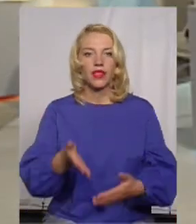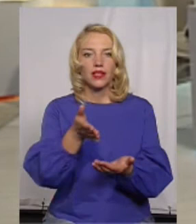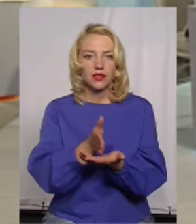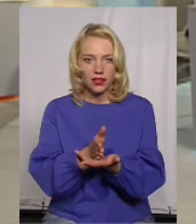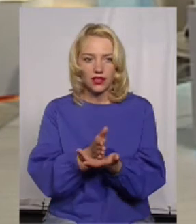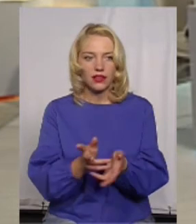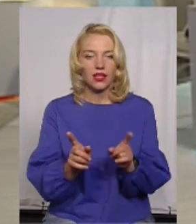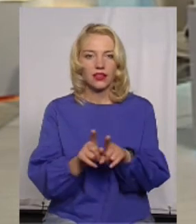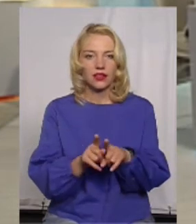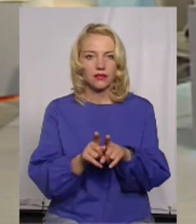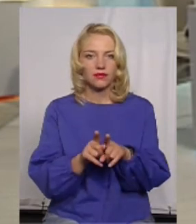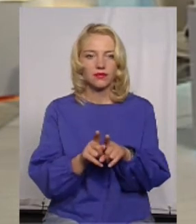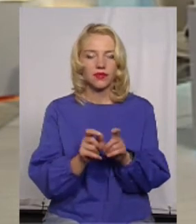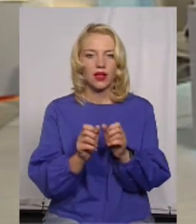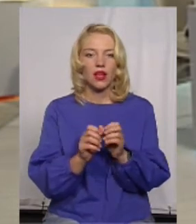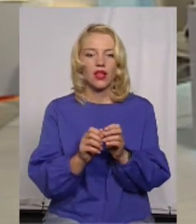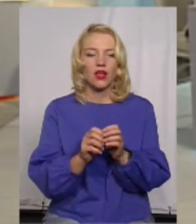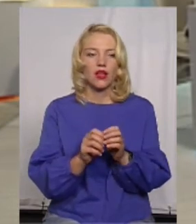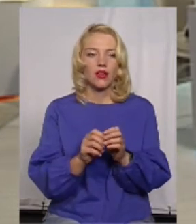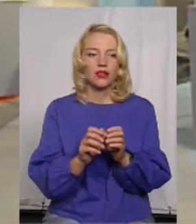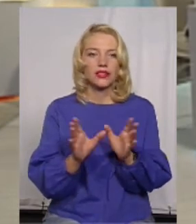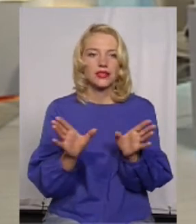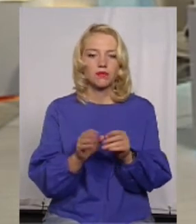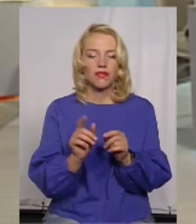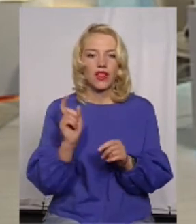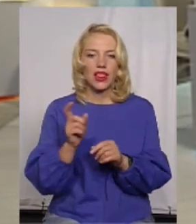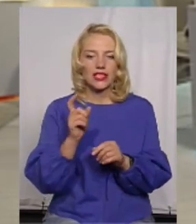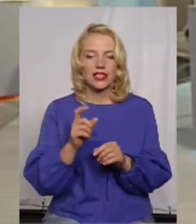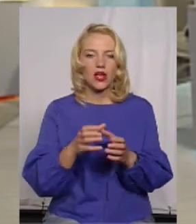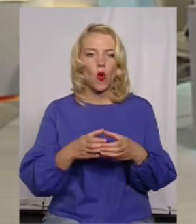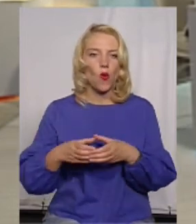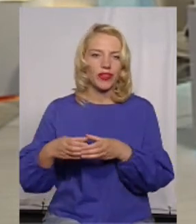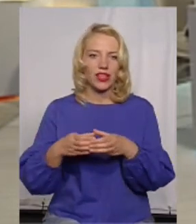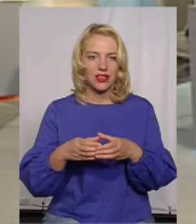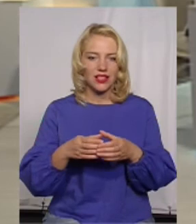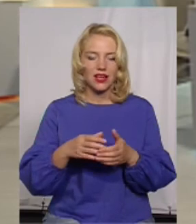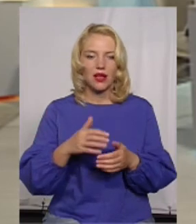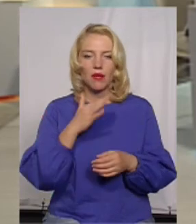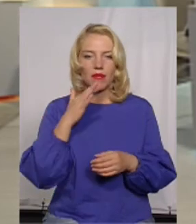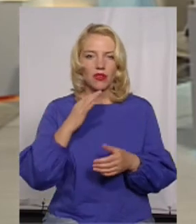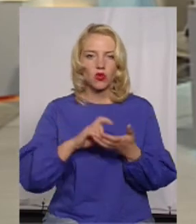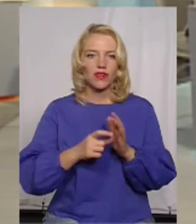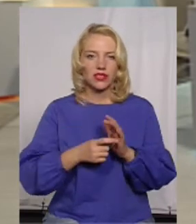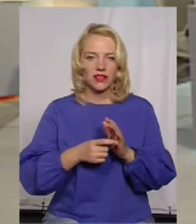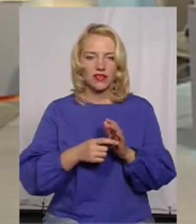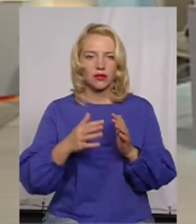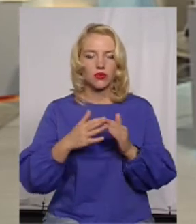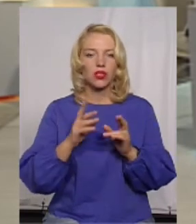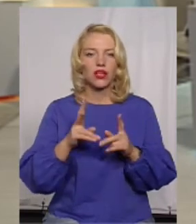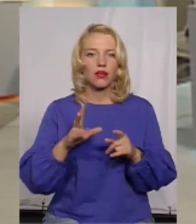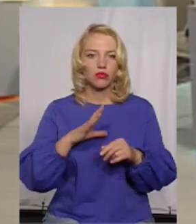Є такі об'єднання співвласників багатоквартирних будинків. Як з цим?